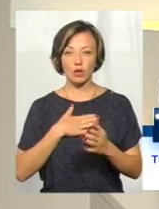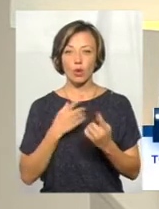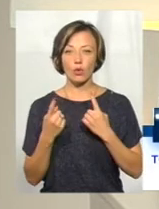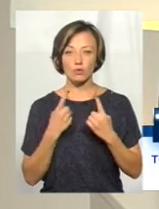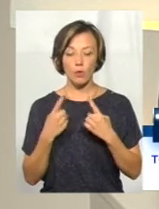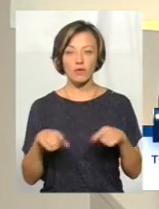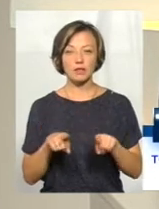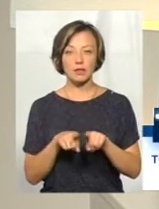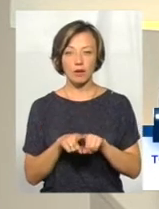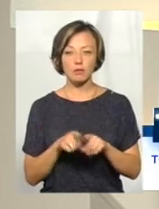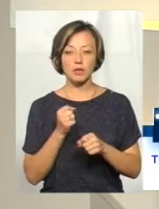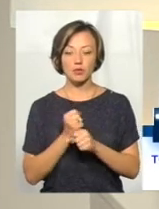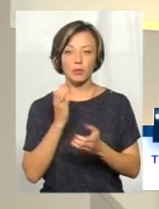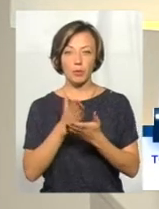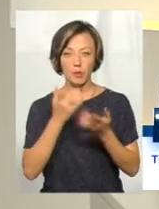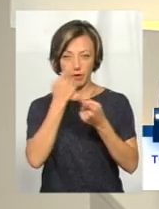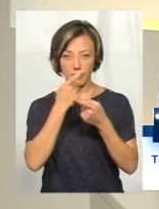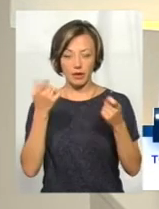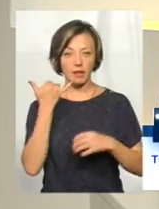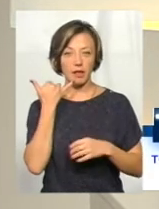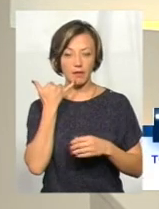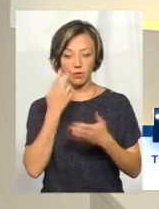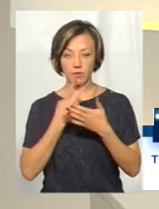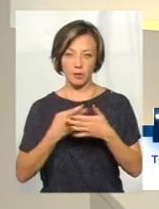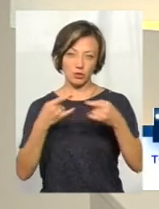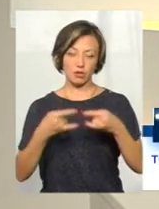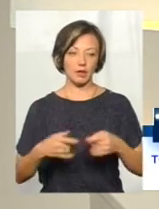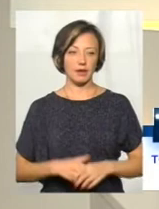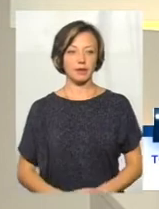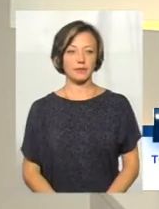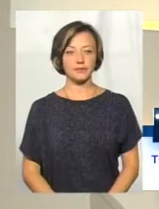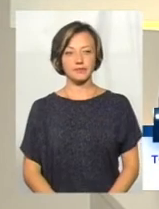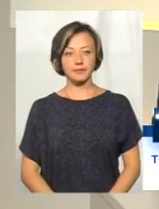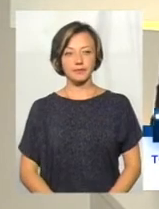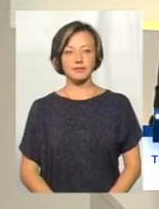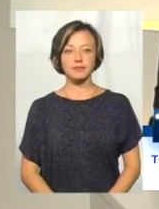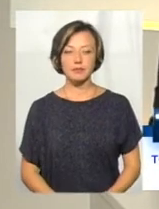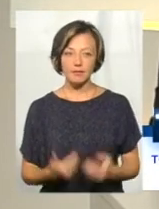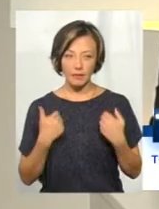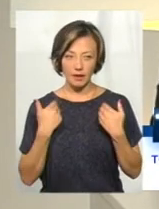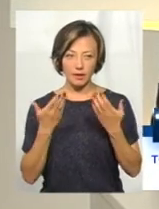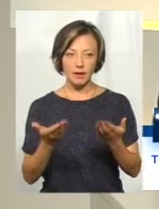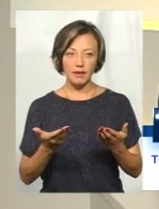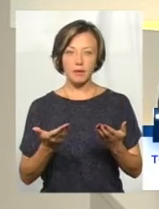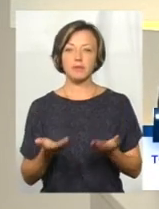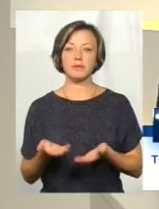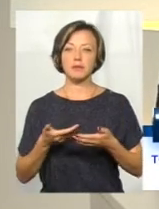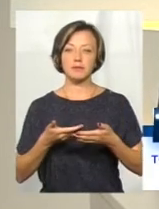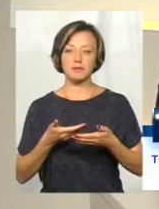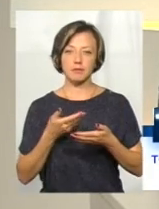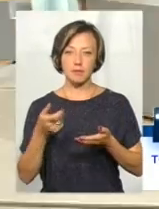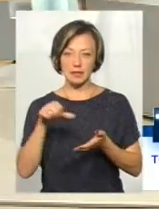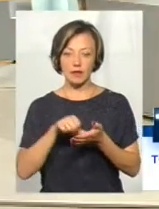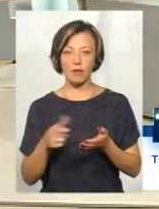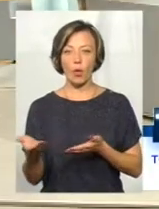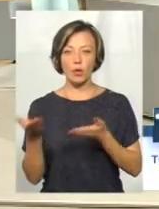розмови також, адже ми працюємо у прямому ефірі і телефони студії можете побачити на екрані. А я хочу вам представити гостей нашої студії. У